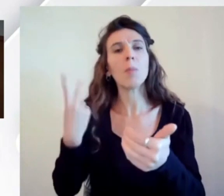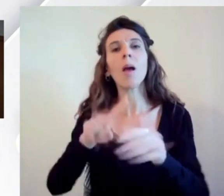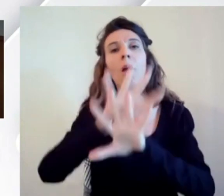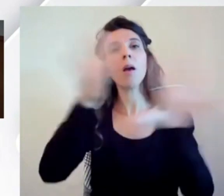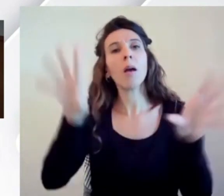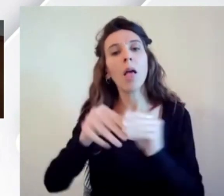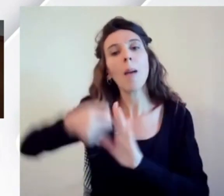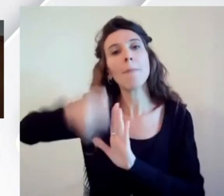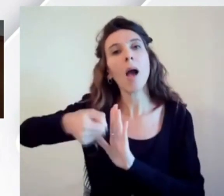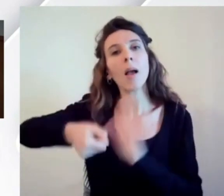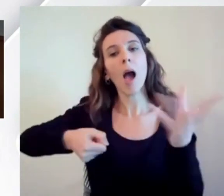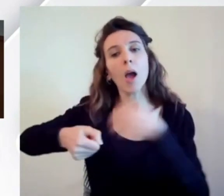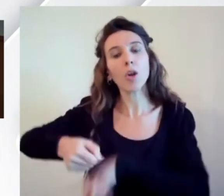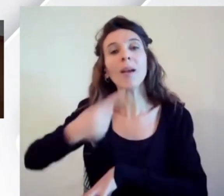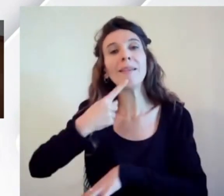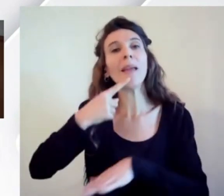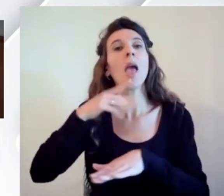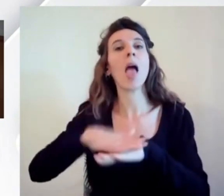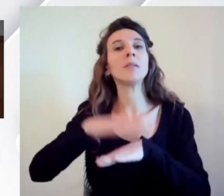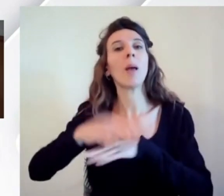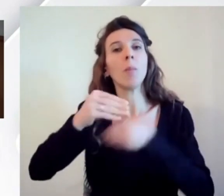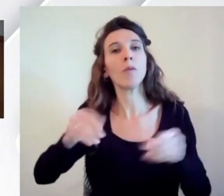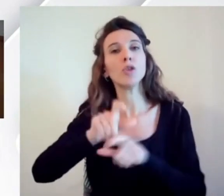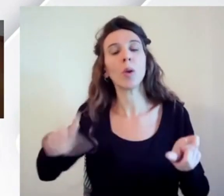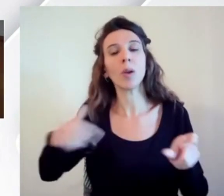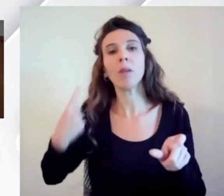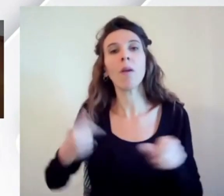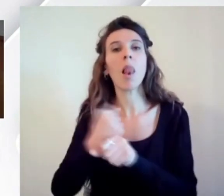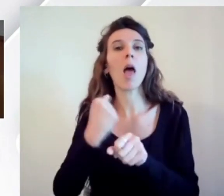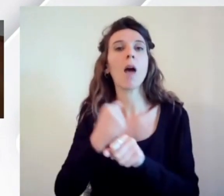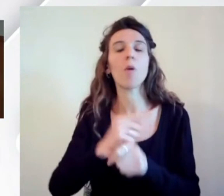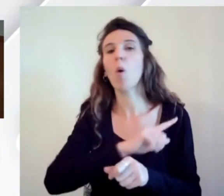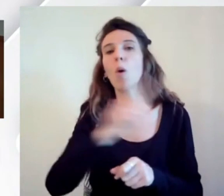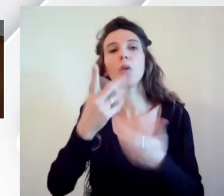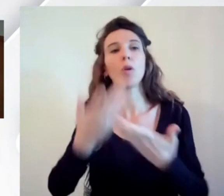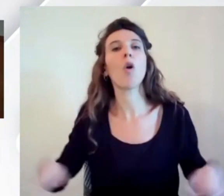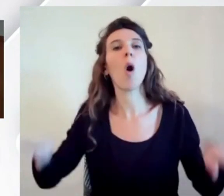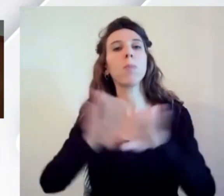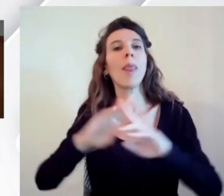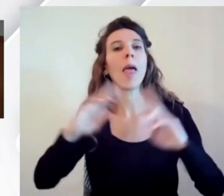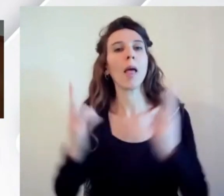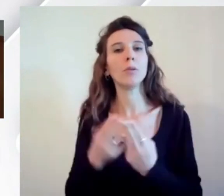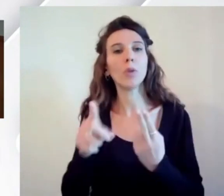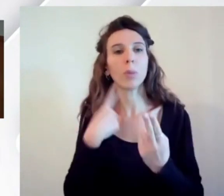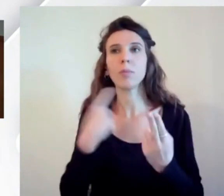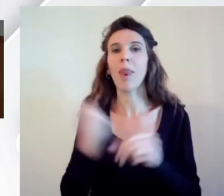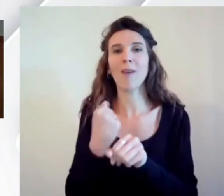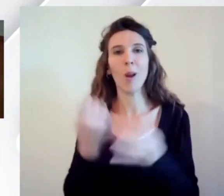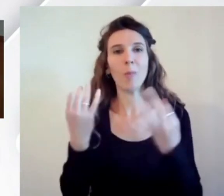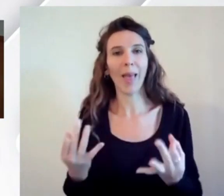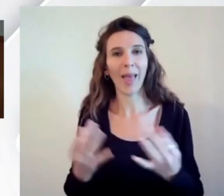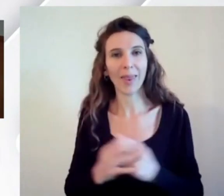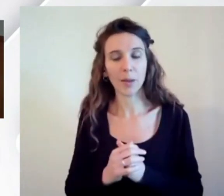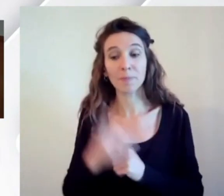avere i professionisti per portare a termine la loro professione, per compiere bene la propria professione. e questa